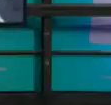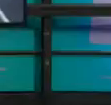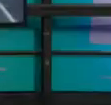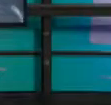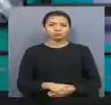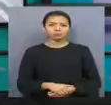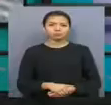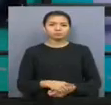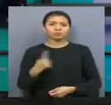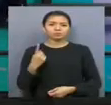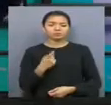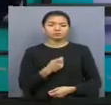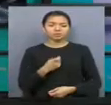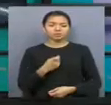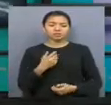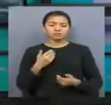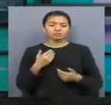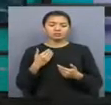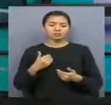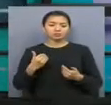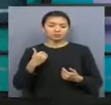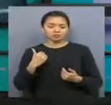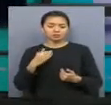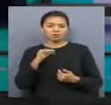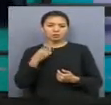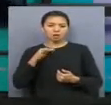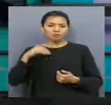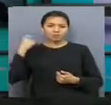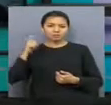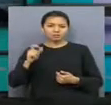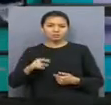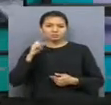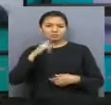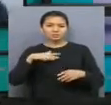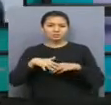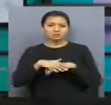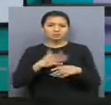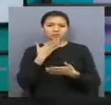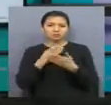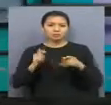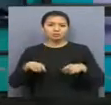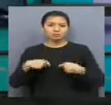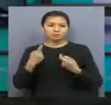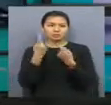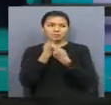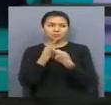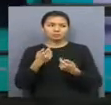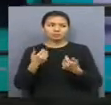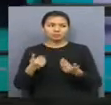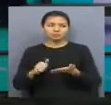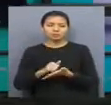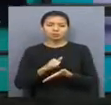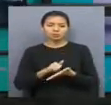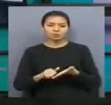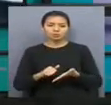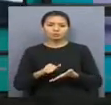Аптаның үсенбісінде Қазақстан президенті Қасым Жомар Туқаев Қазақстандықтарға жолдауынарнады. Маңызды қыжатта